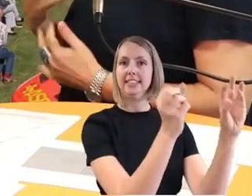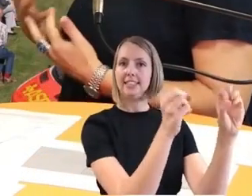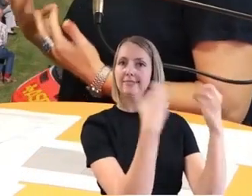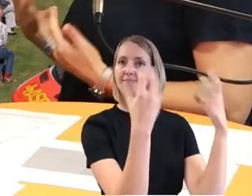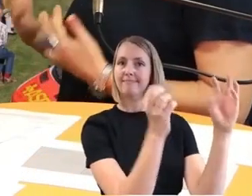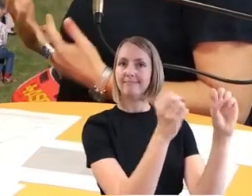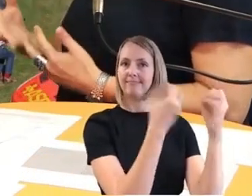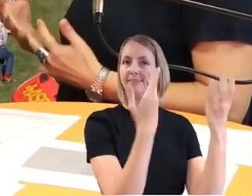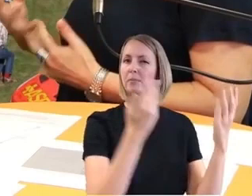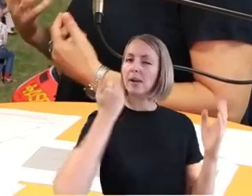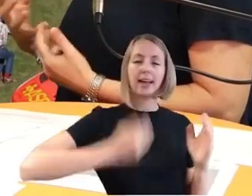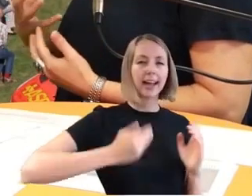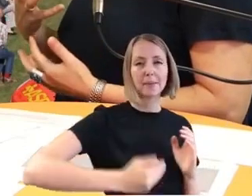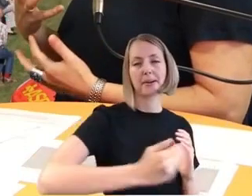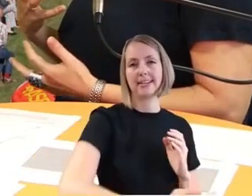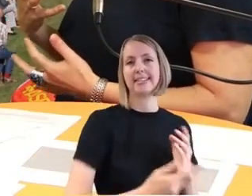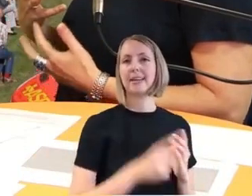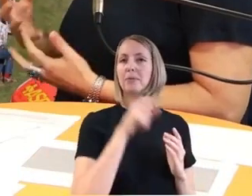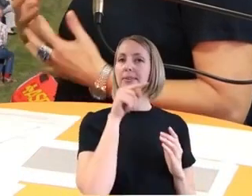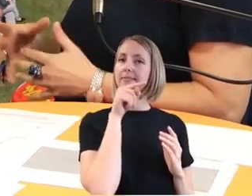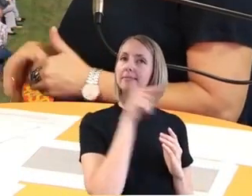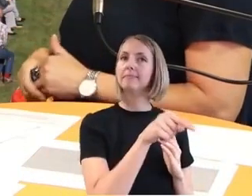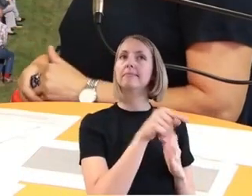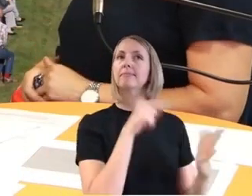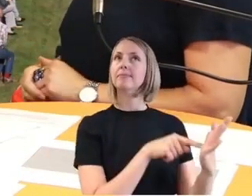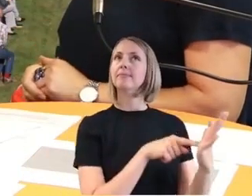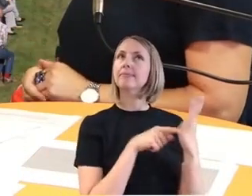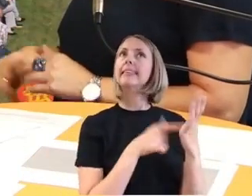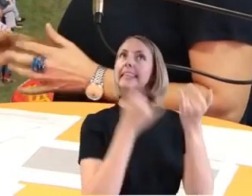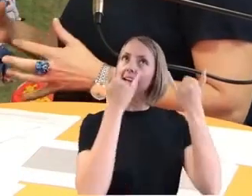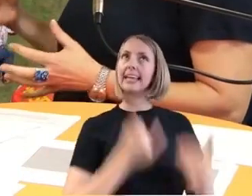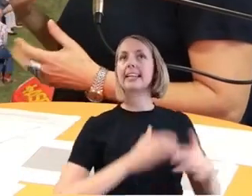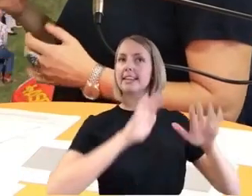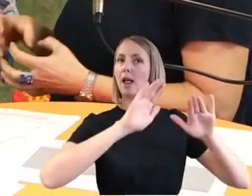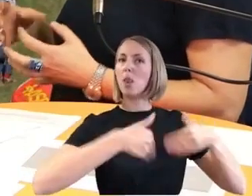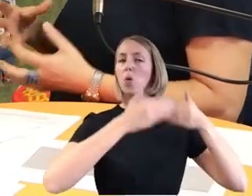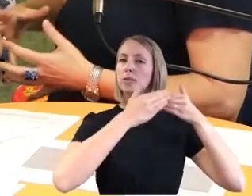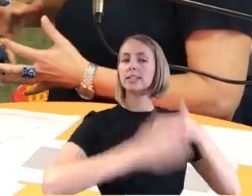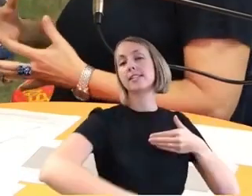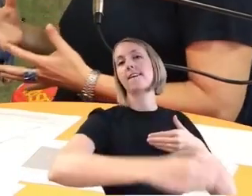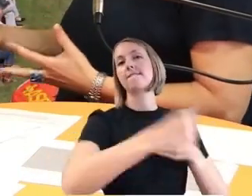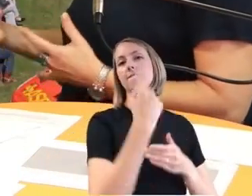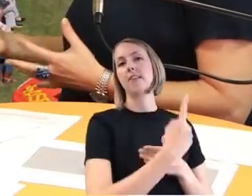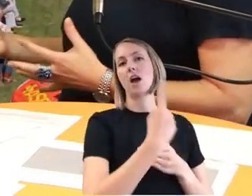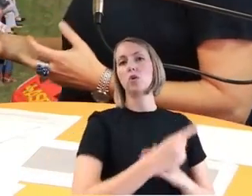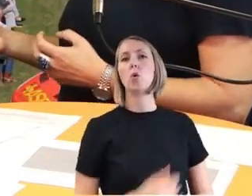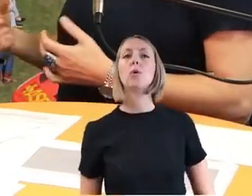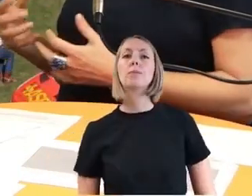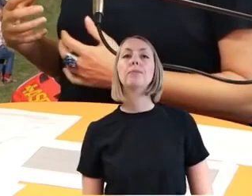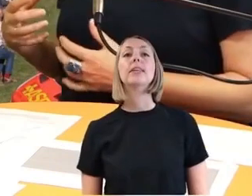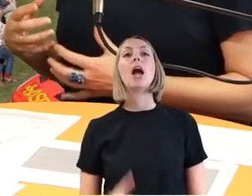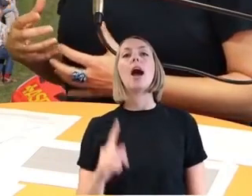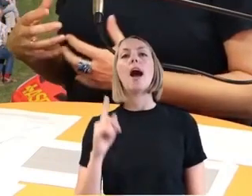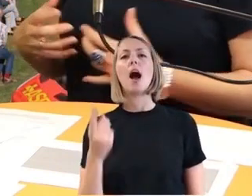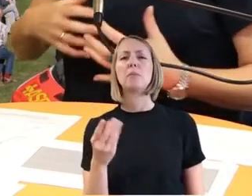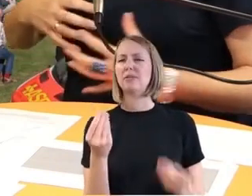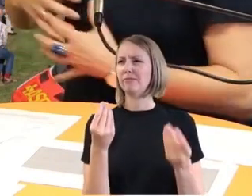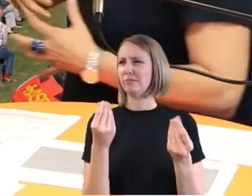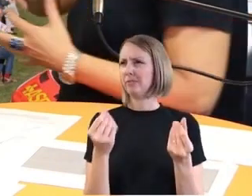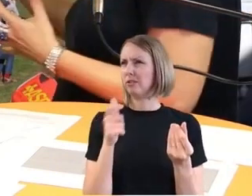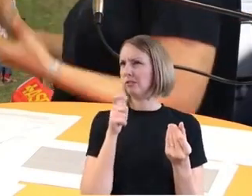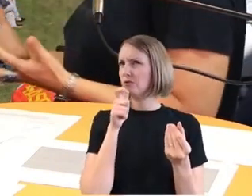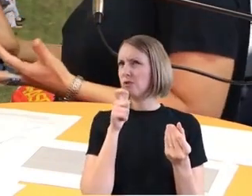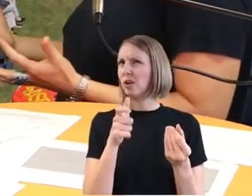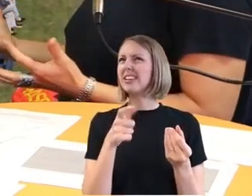ist dann das Signal, dass es quasi losgeht. Aber bundesweiter Warntag suggeriert ja, oh, da